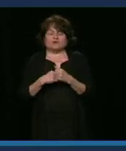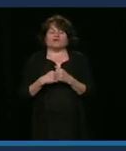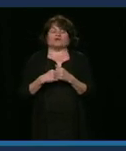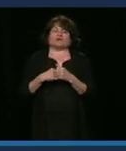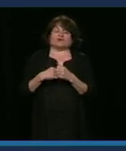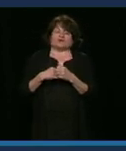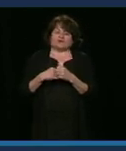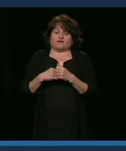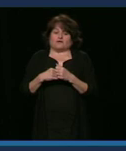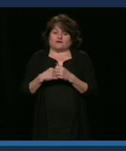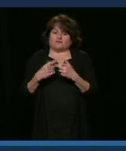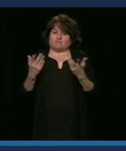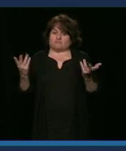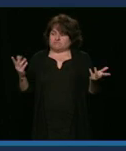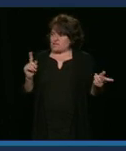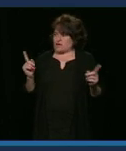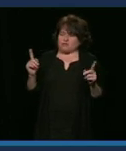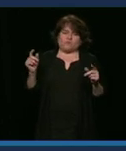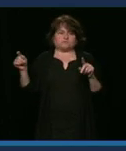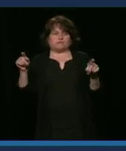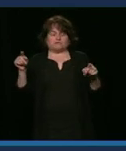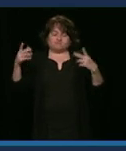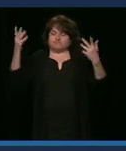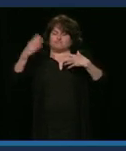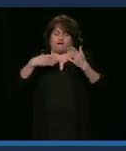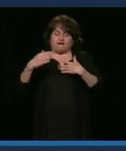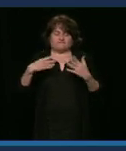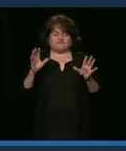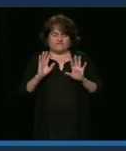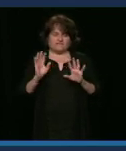côté, mais bon, ça dépend sur quel angle on le voit.